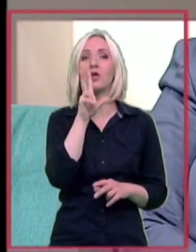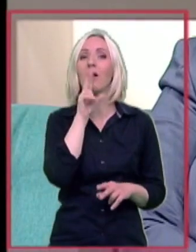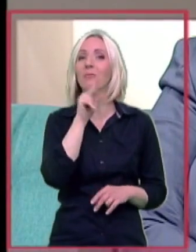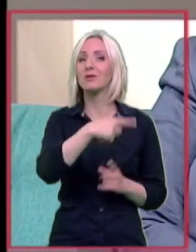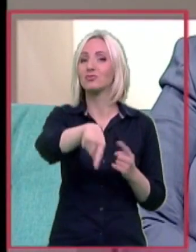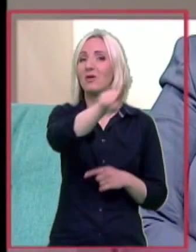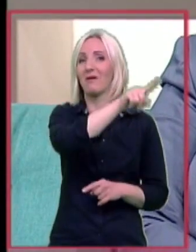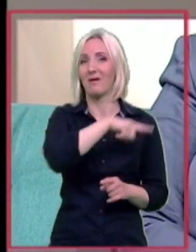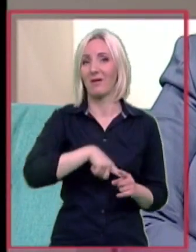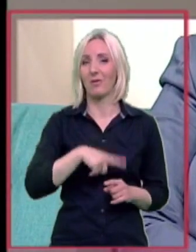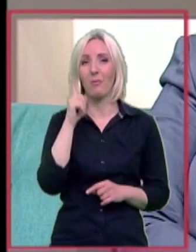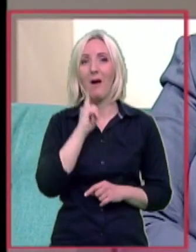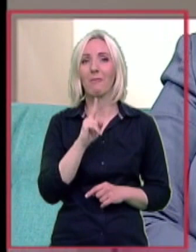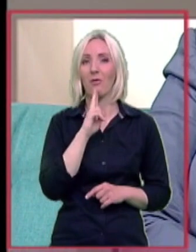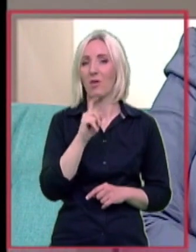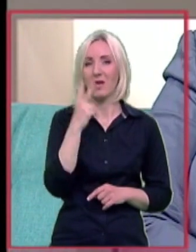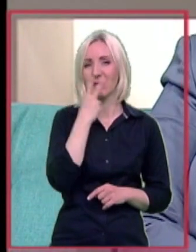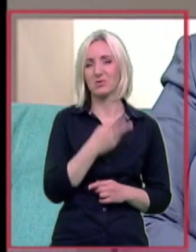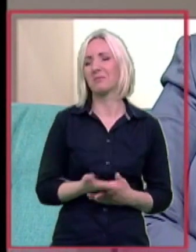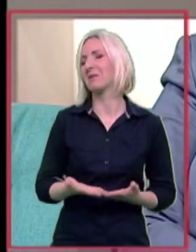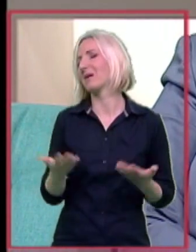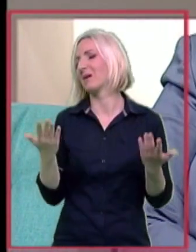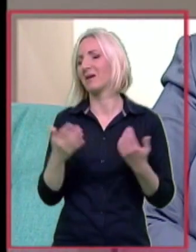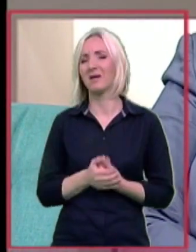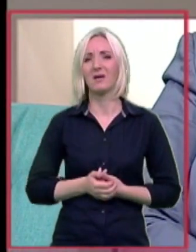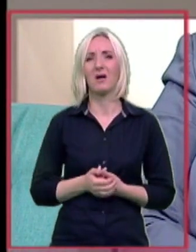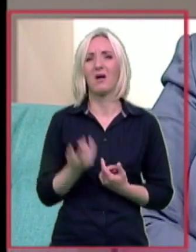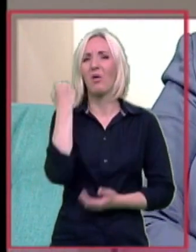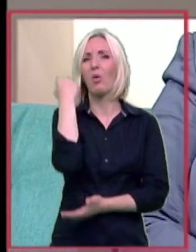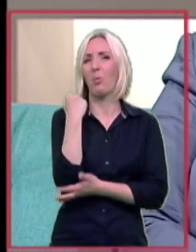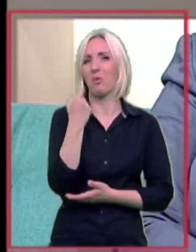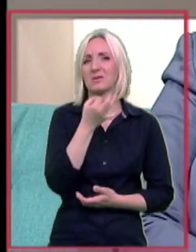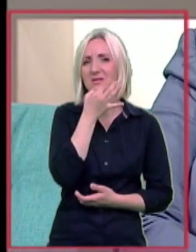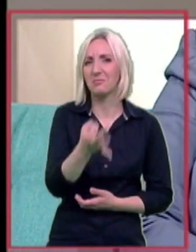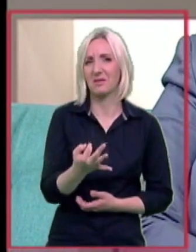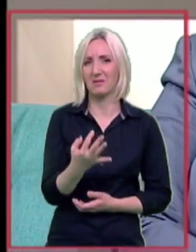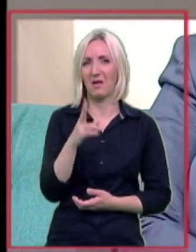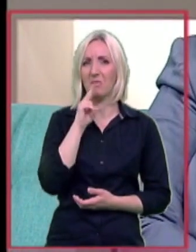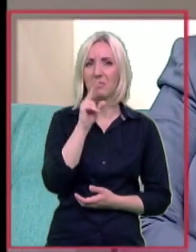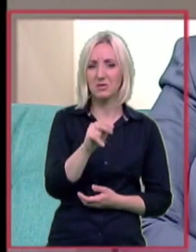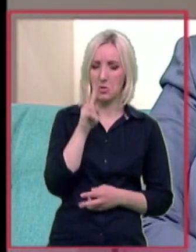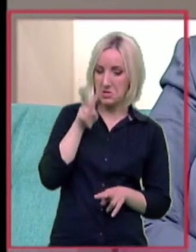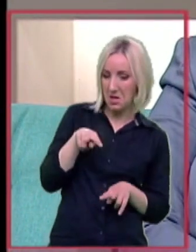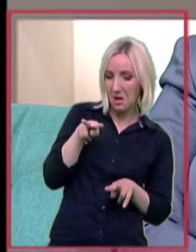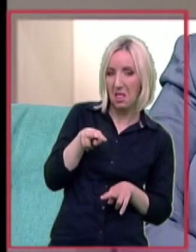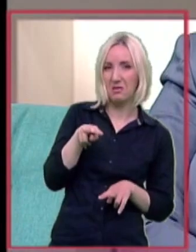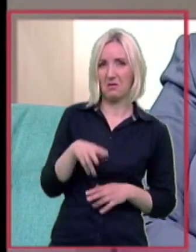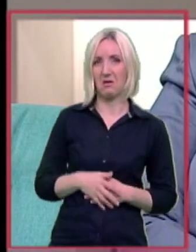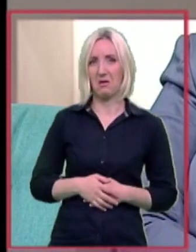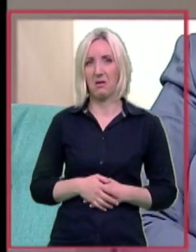šta tu pričaju mame koje ne razumeju? Pa, tako, neke gluposti pitaju, pričaju, zagledaju,